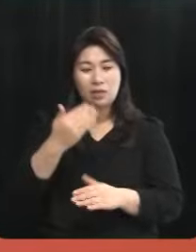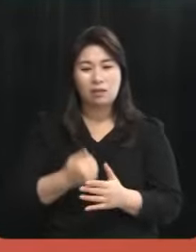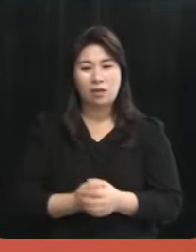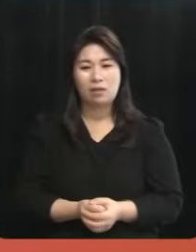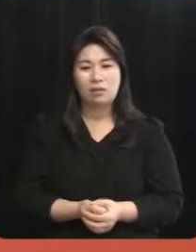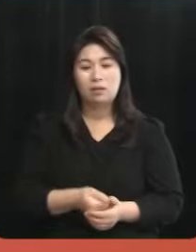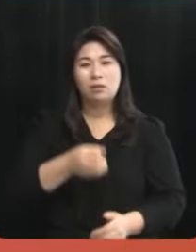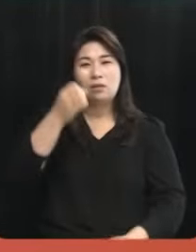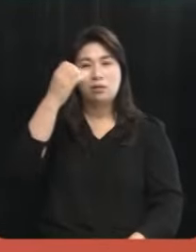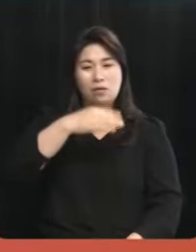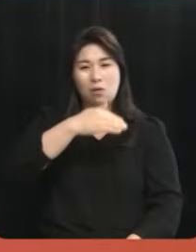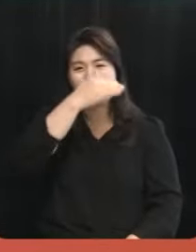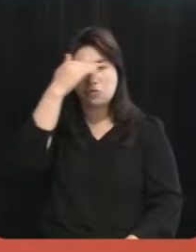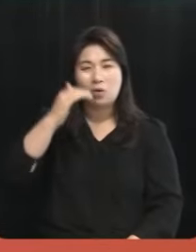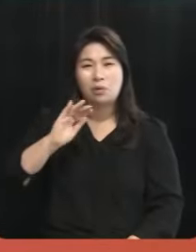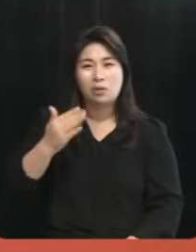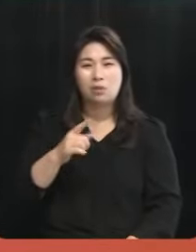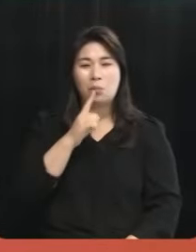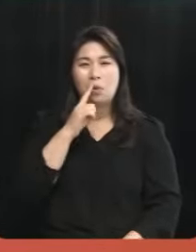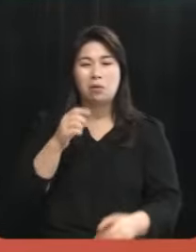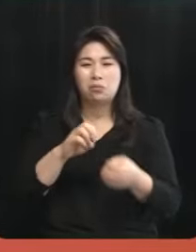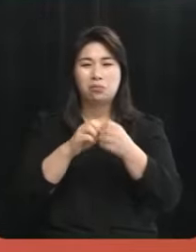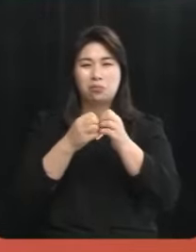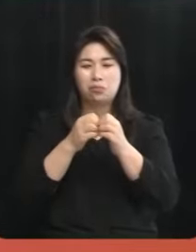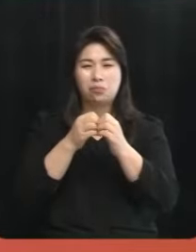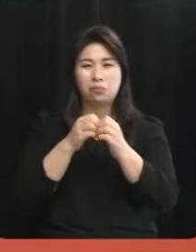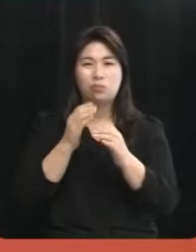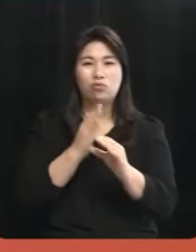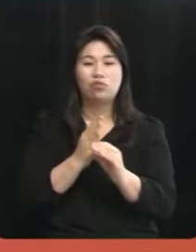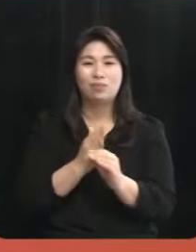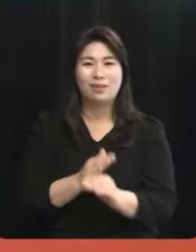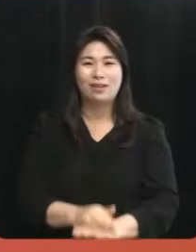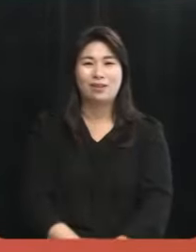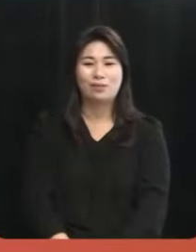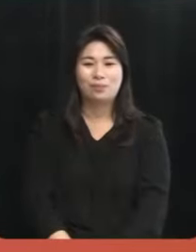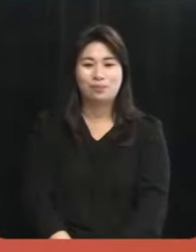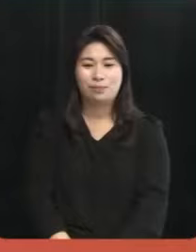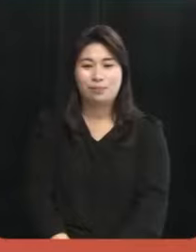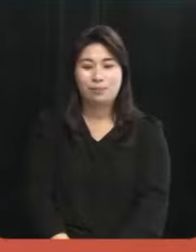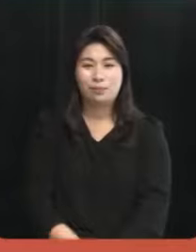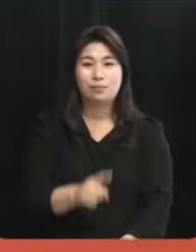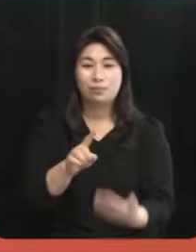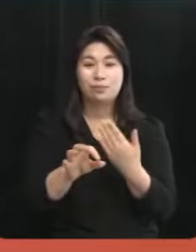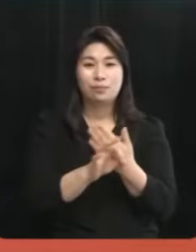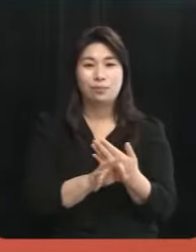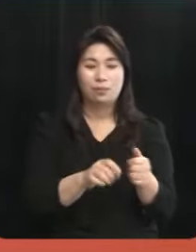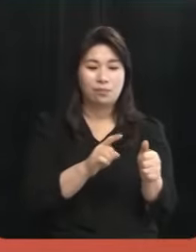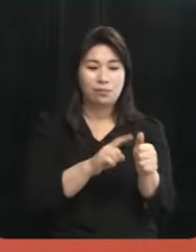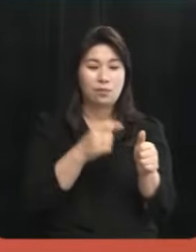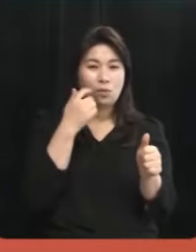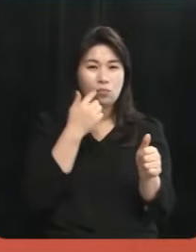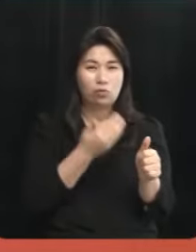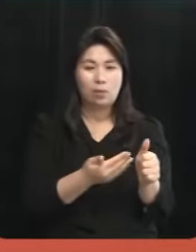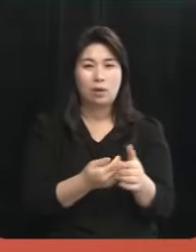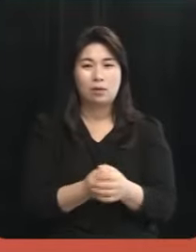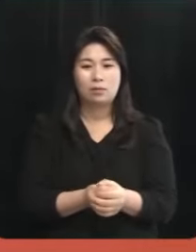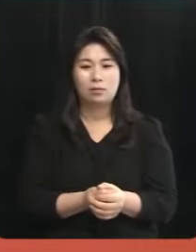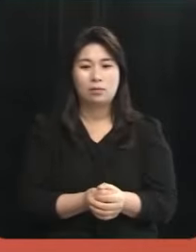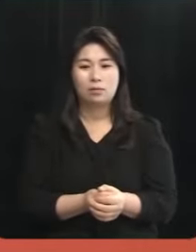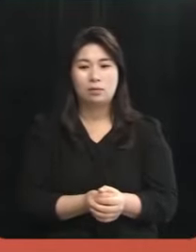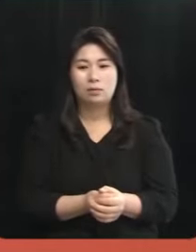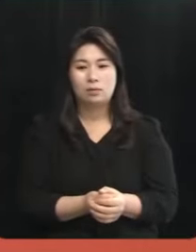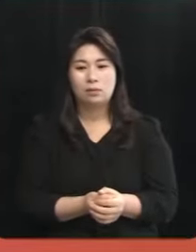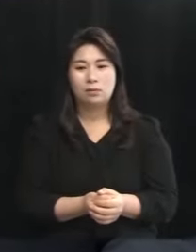구경만 하면 된다 이런 말도 안 되는 망언을 쏟아내고 있습니다 그럼 우리 김한규 후보에게 묻고 싶습니다 이러한